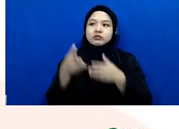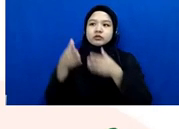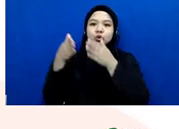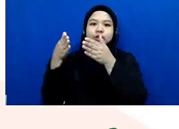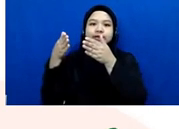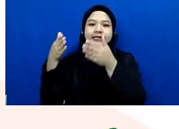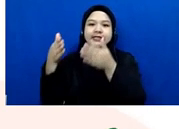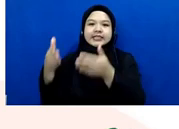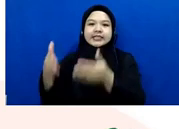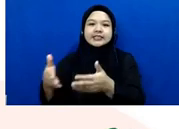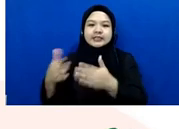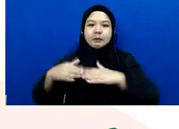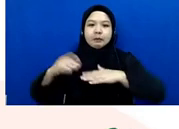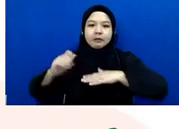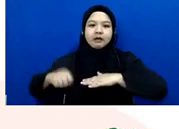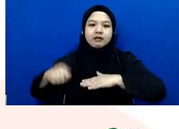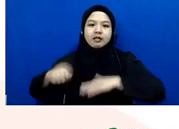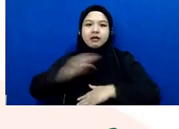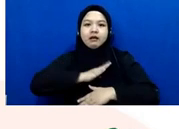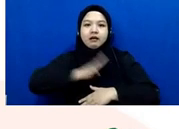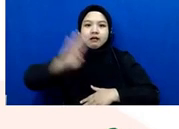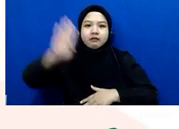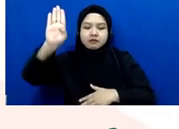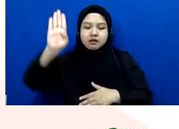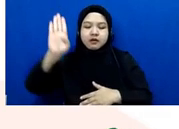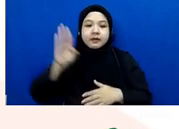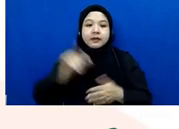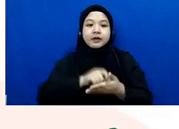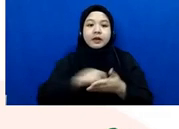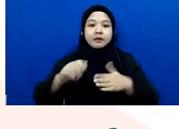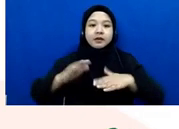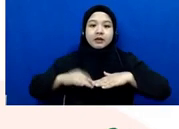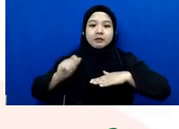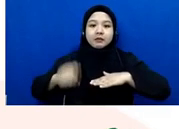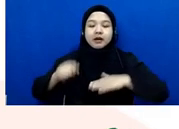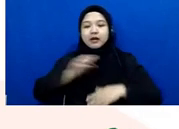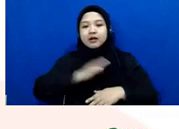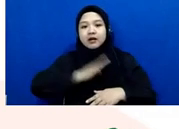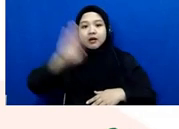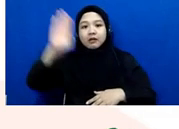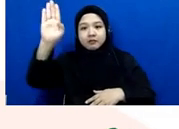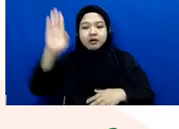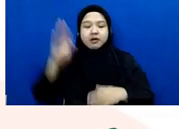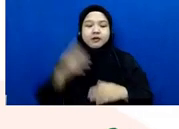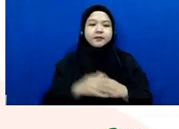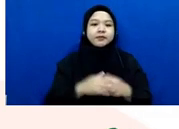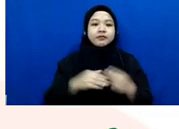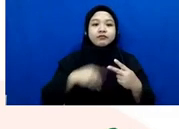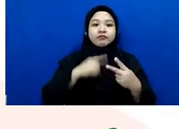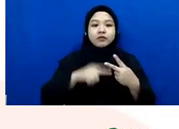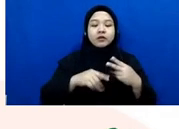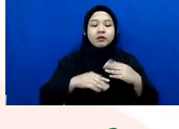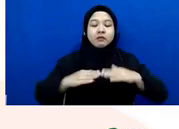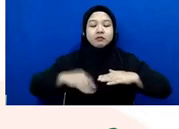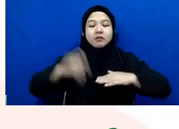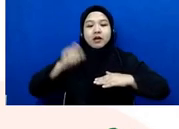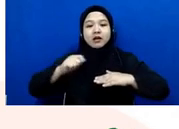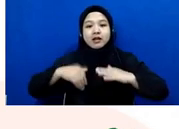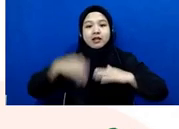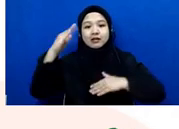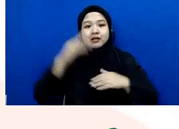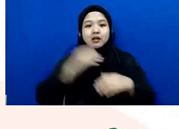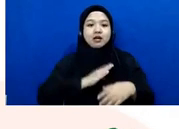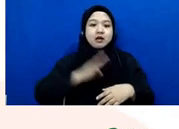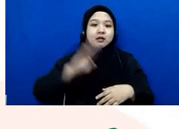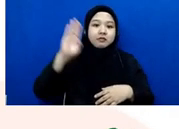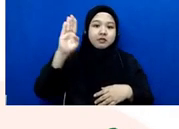nama pengadilannya di tingkat pertama adalah pengadilan agama di tingkat banding adalah pengadilan tinggi agama kasasi dan